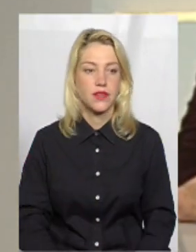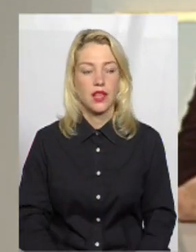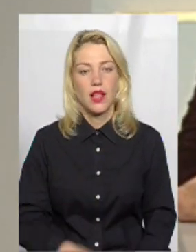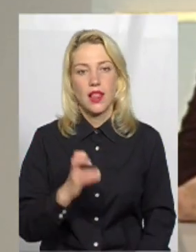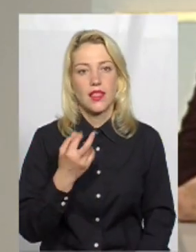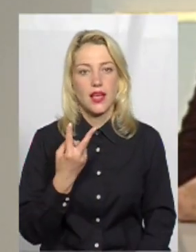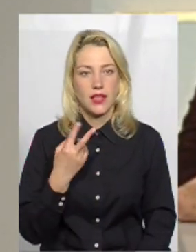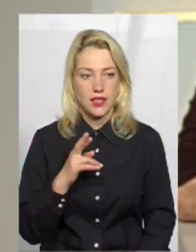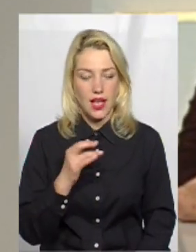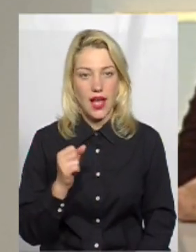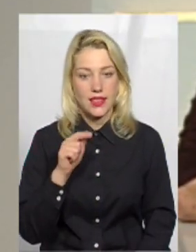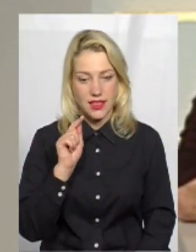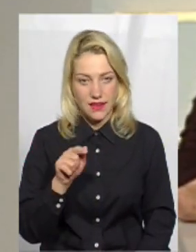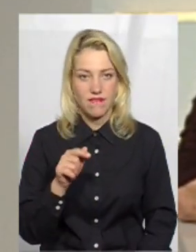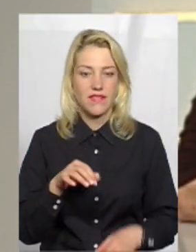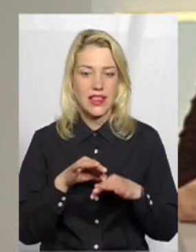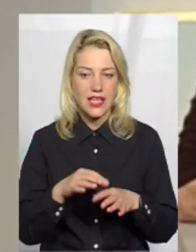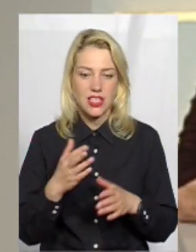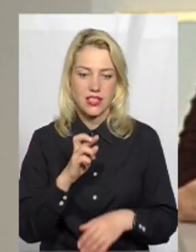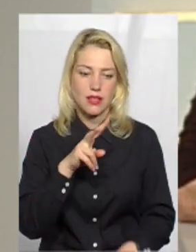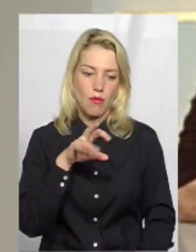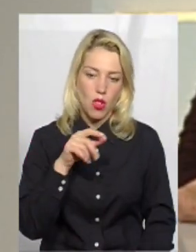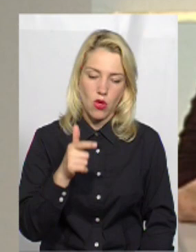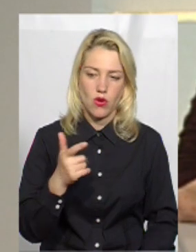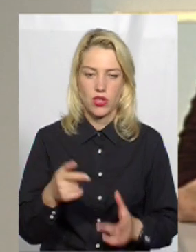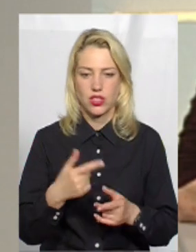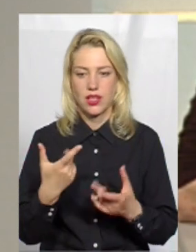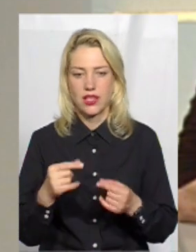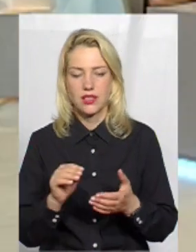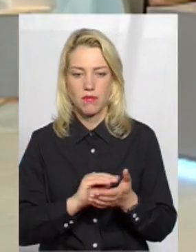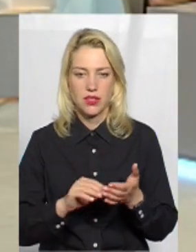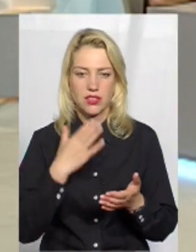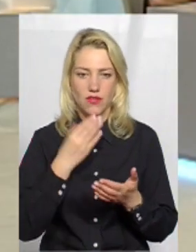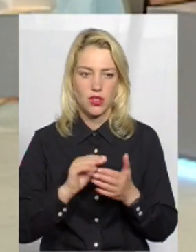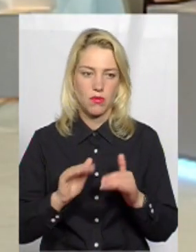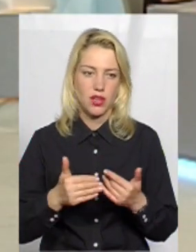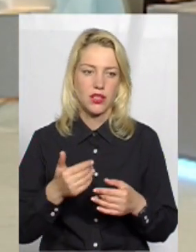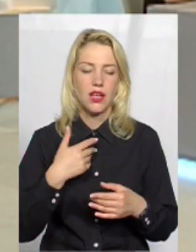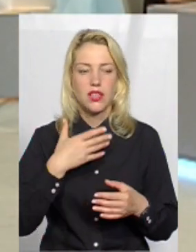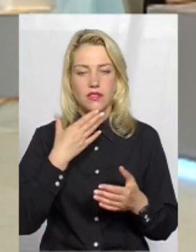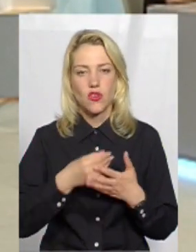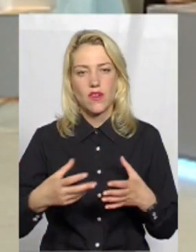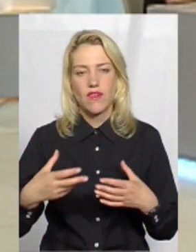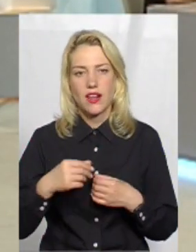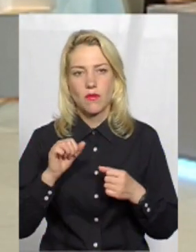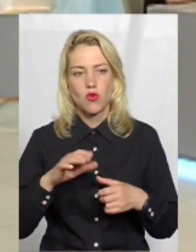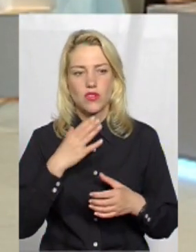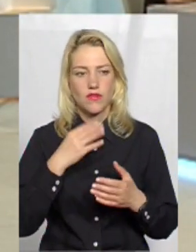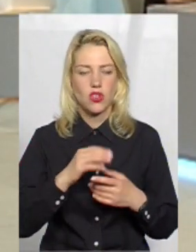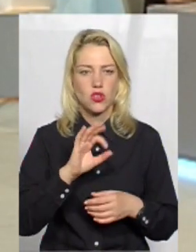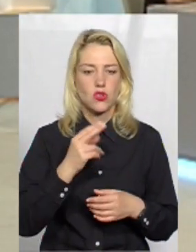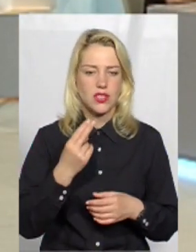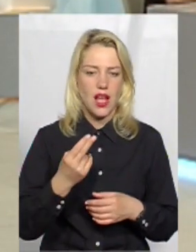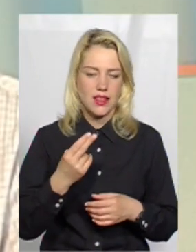Надіо, а ти ведеш якийсь блог чи десь пишеш свої поради? Ну, іноді просто свої враження можу у своїх соціальних